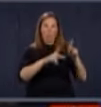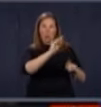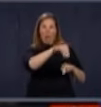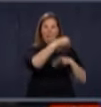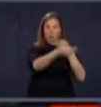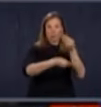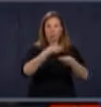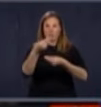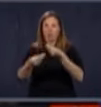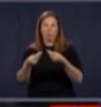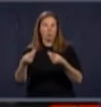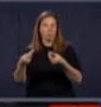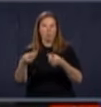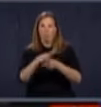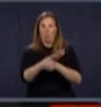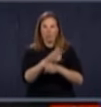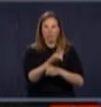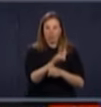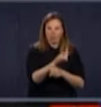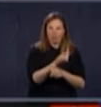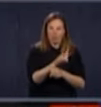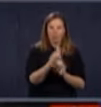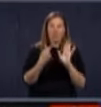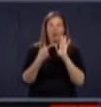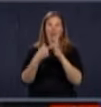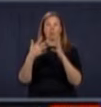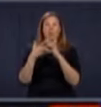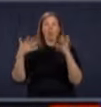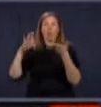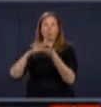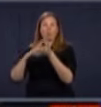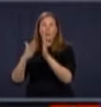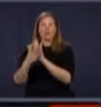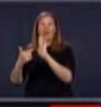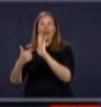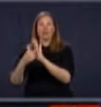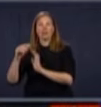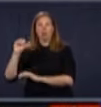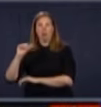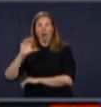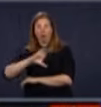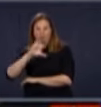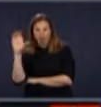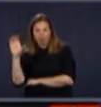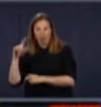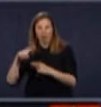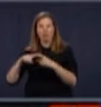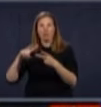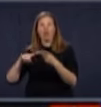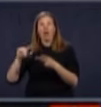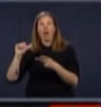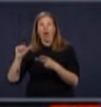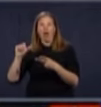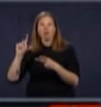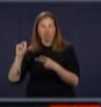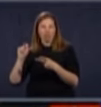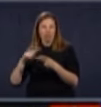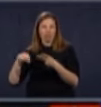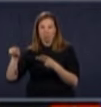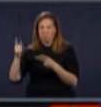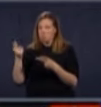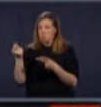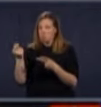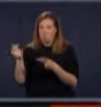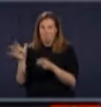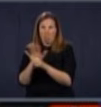Il faut comprendre que les transporteurs, incluant les gros comme Air Canada et Air Transat, n'ont absolument pas les fonds actuellement pour être